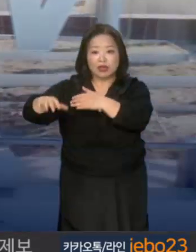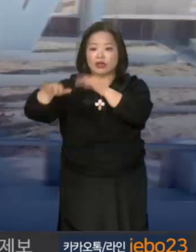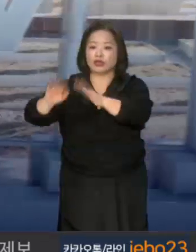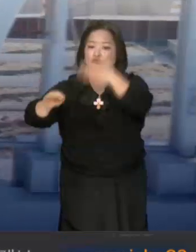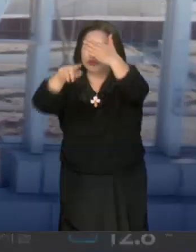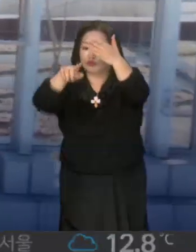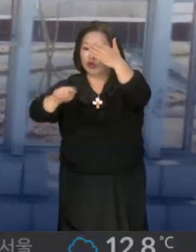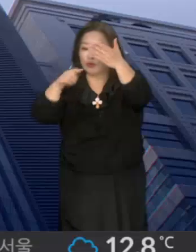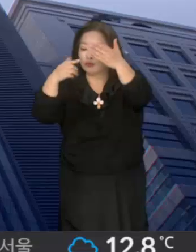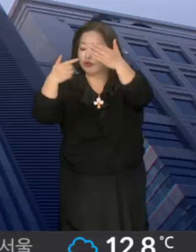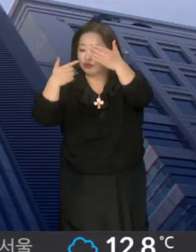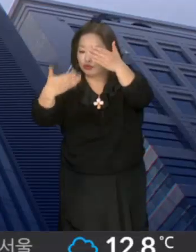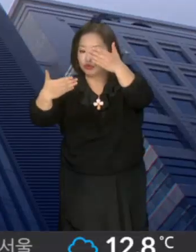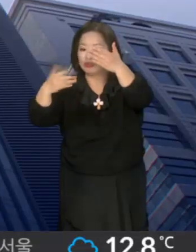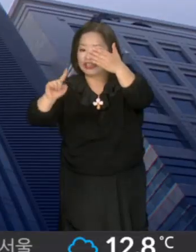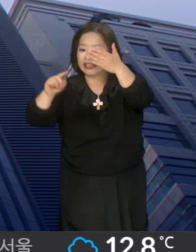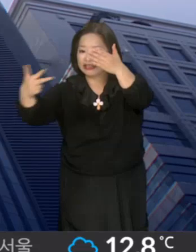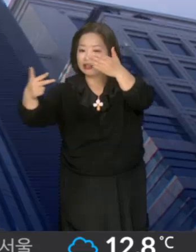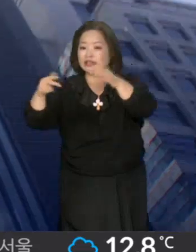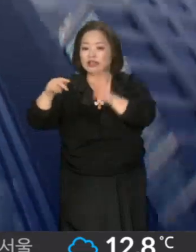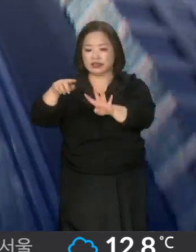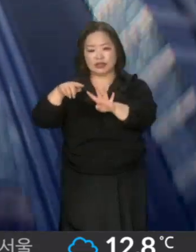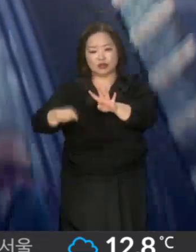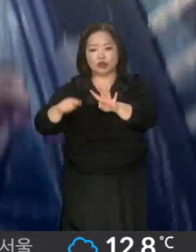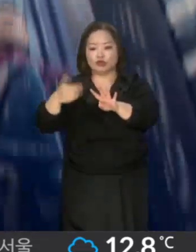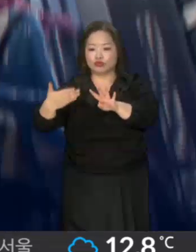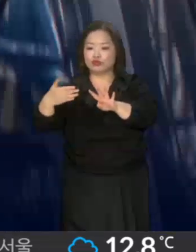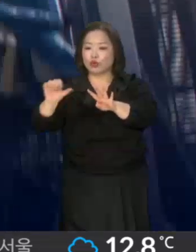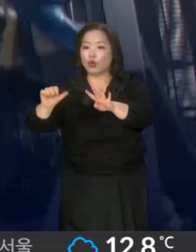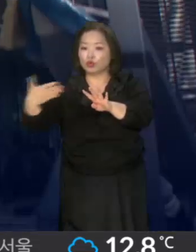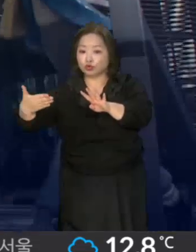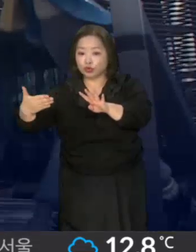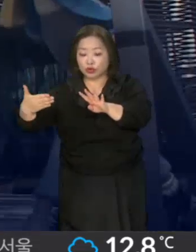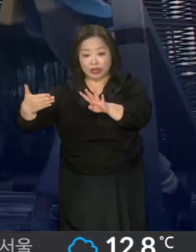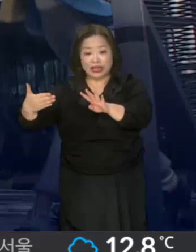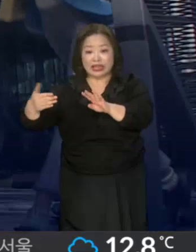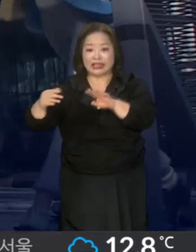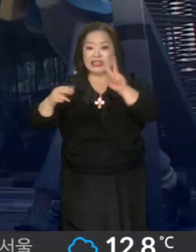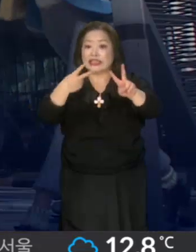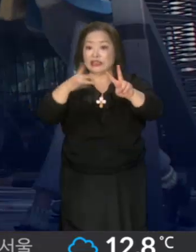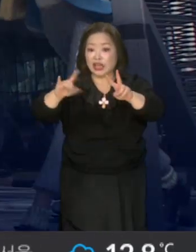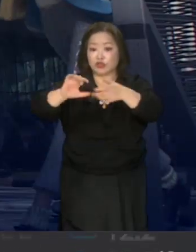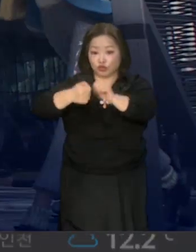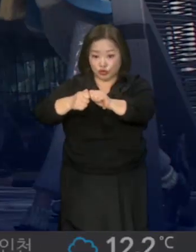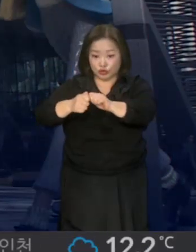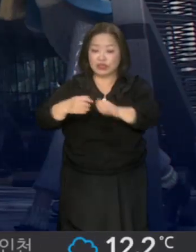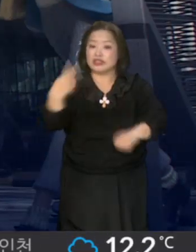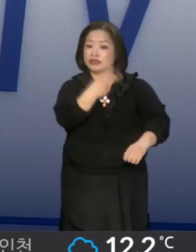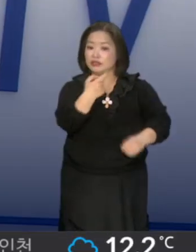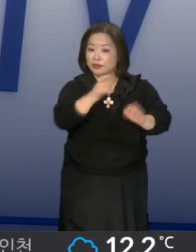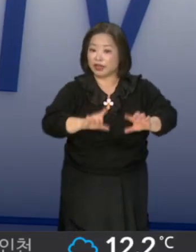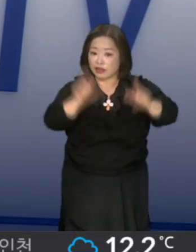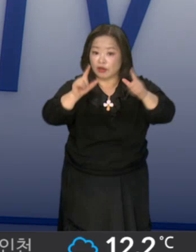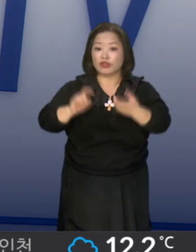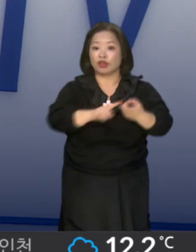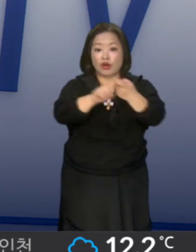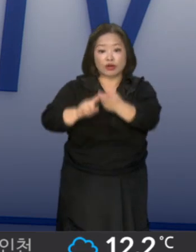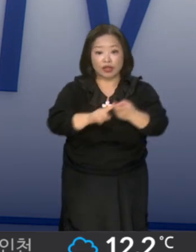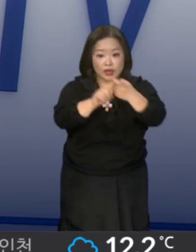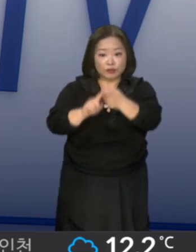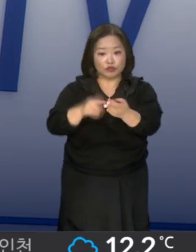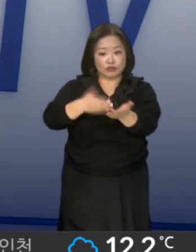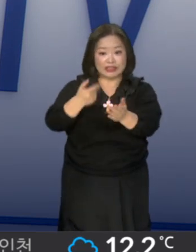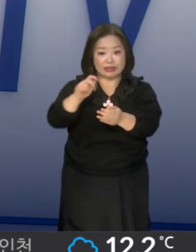9.917%와 4.959%를 보유한 2대 주주로 지난 2011년 연합뉴스티비